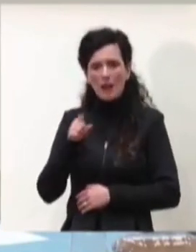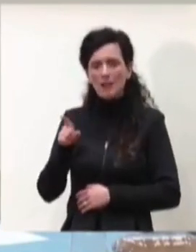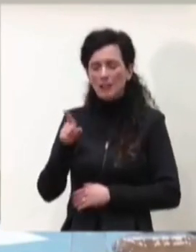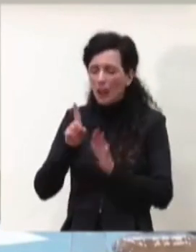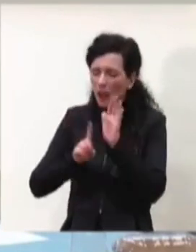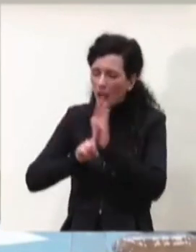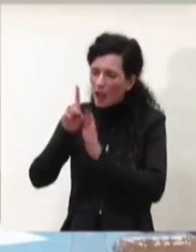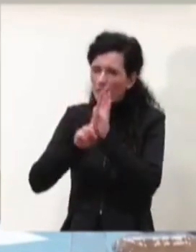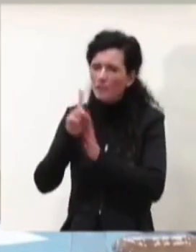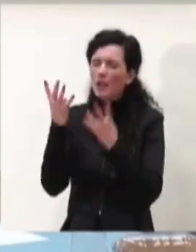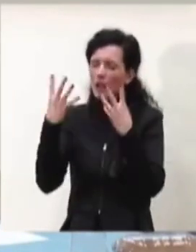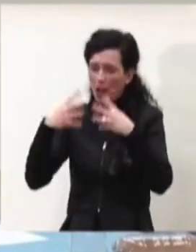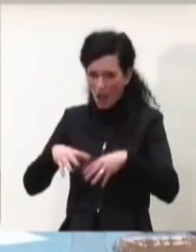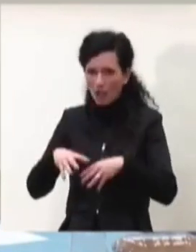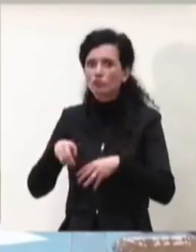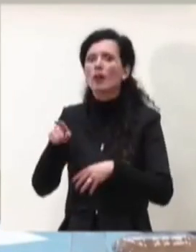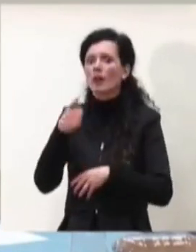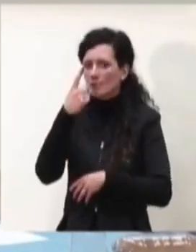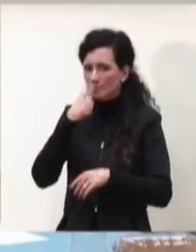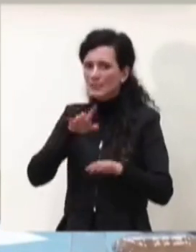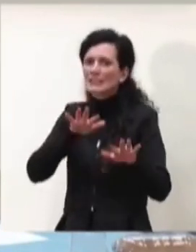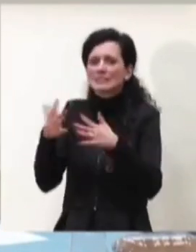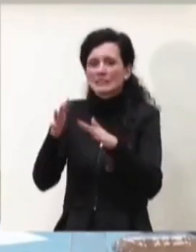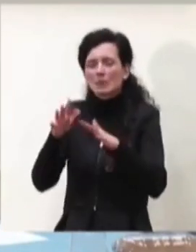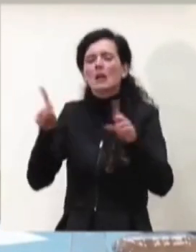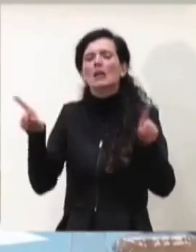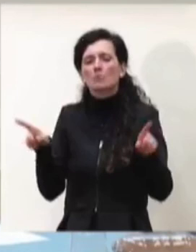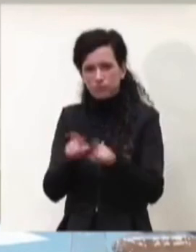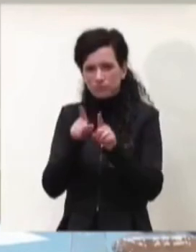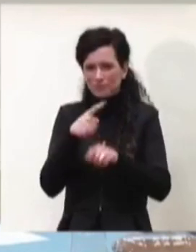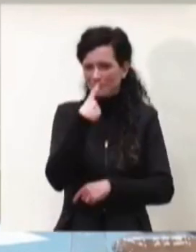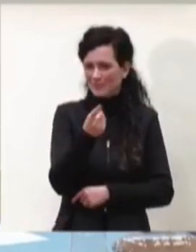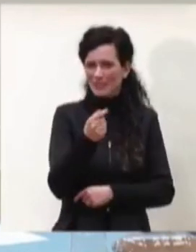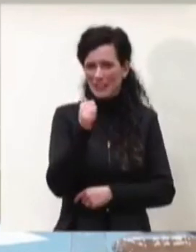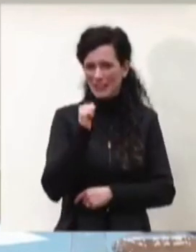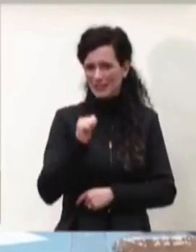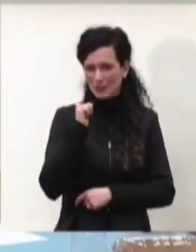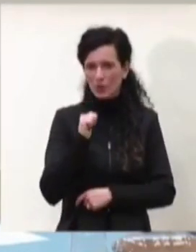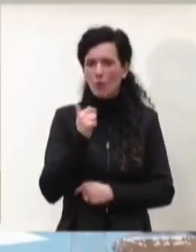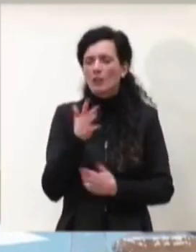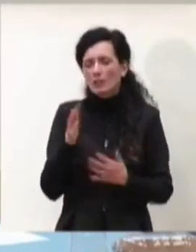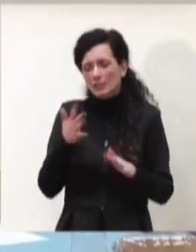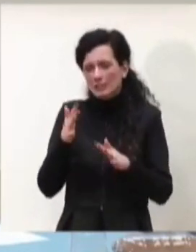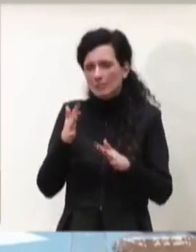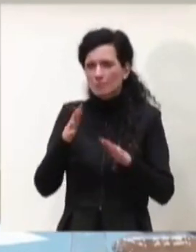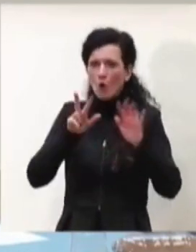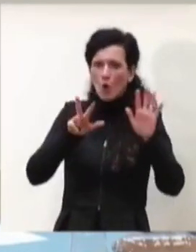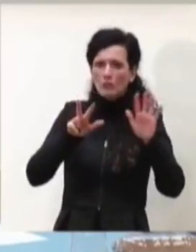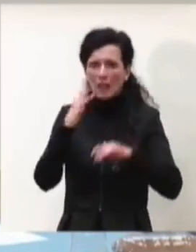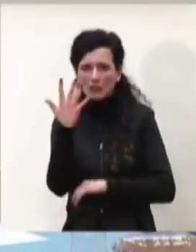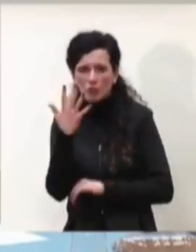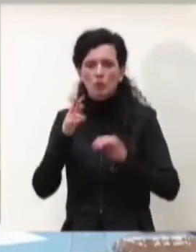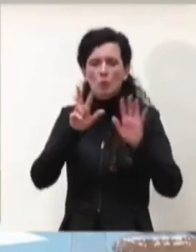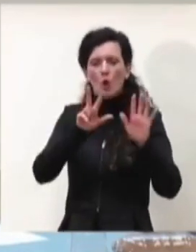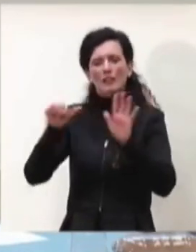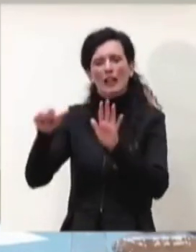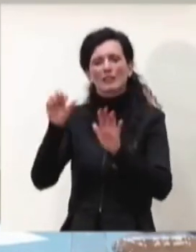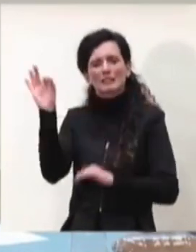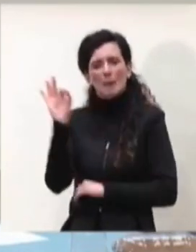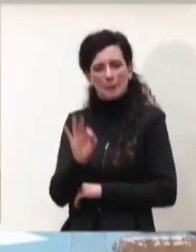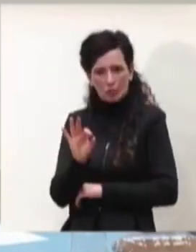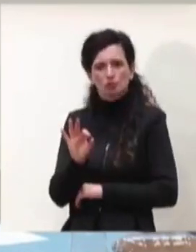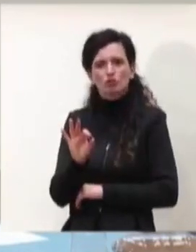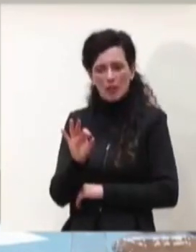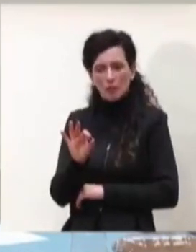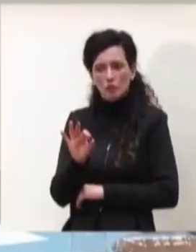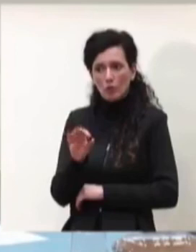molto simili a quella che vi ho appena commentato siamo nell'ordine dell'85-86% e anche